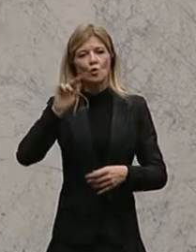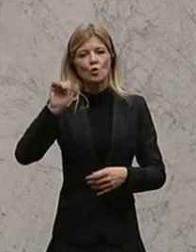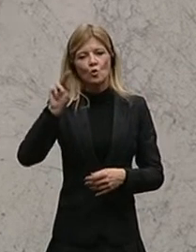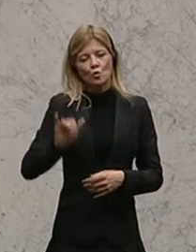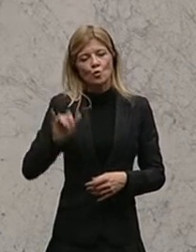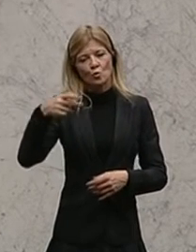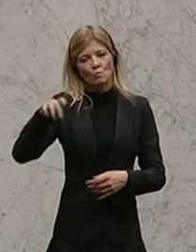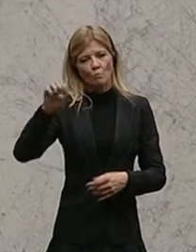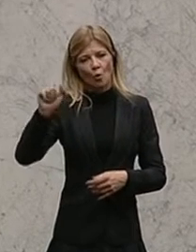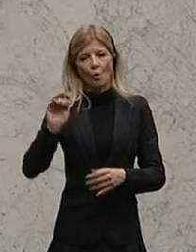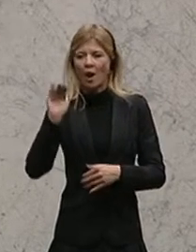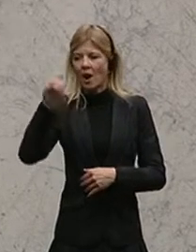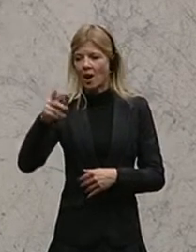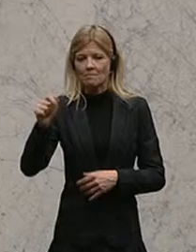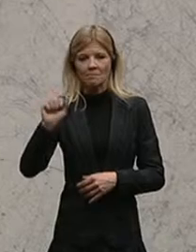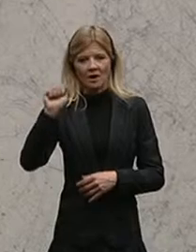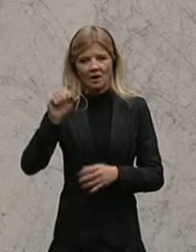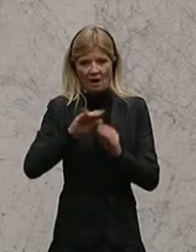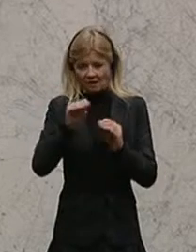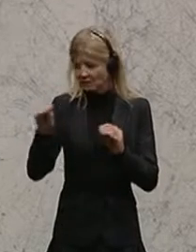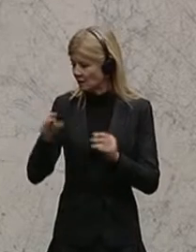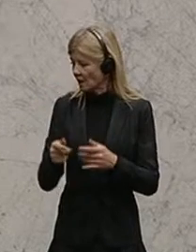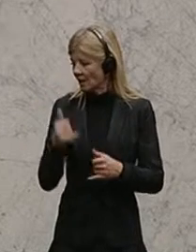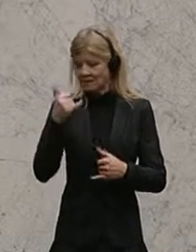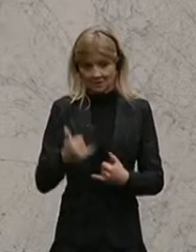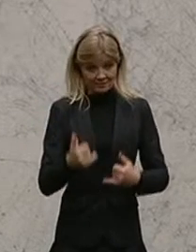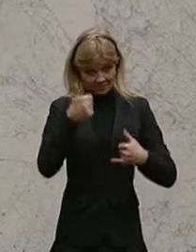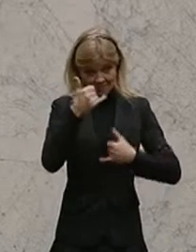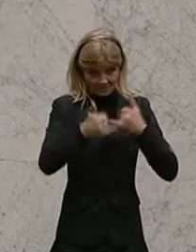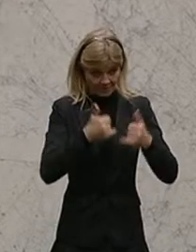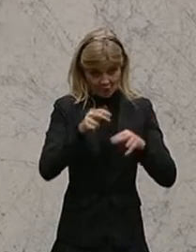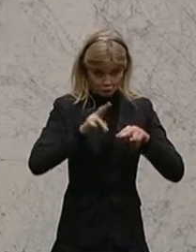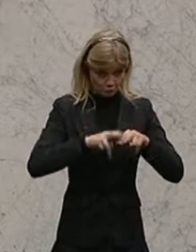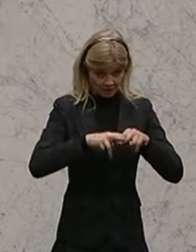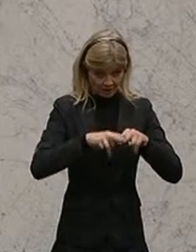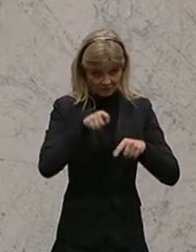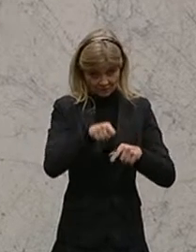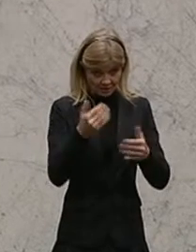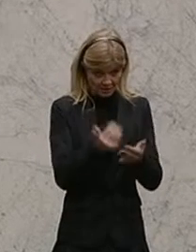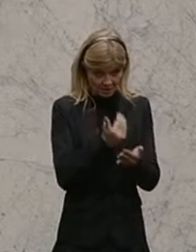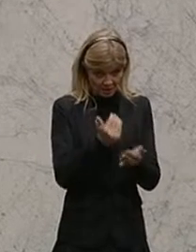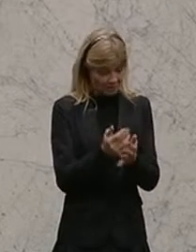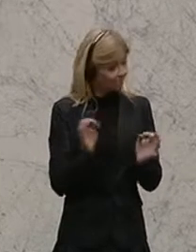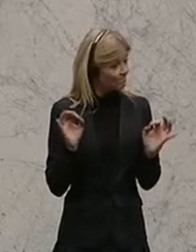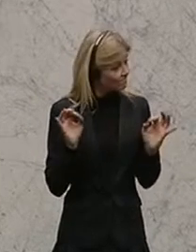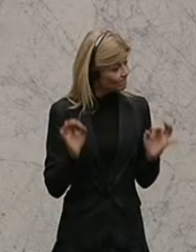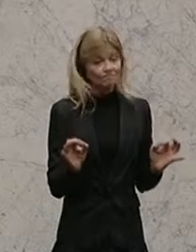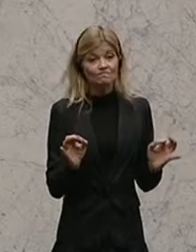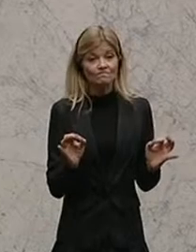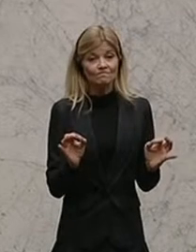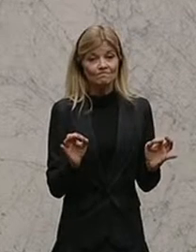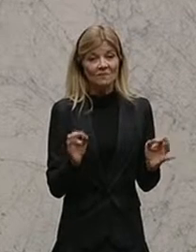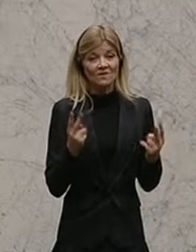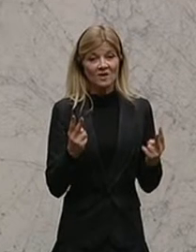wird. Jetzt, rund ein Jahr später, ist dieser Bericht eine wichtige Grundlage zum bevorstehenden Untersuchungsausschuss.